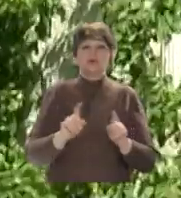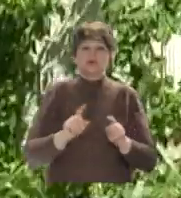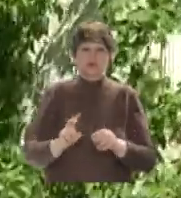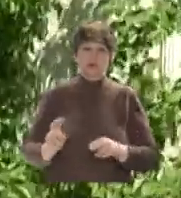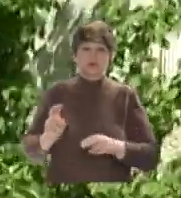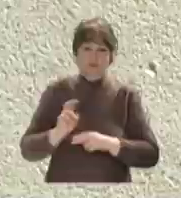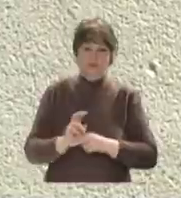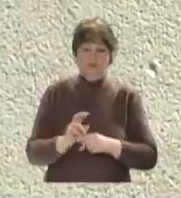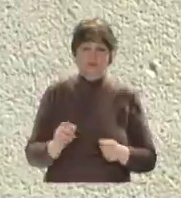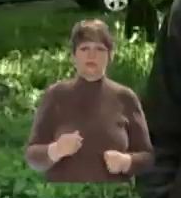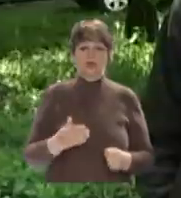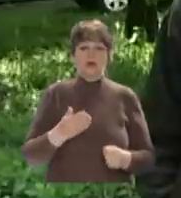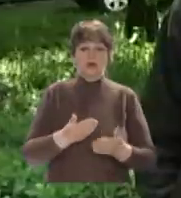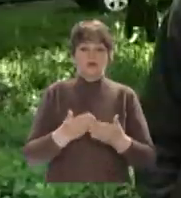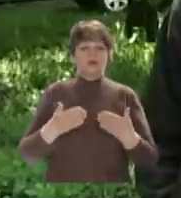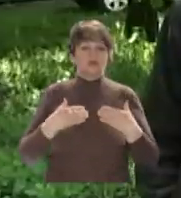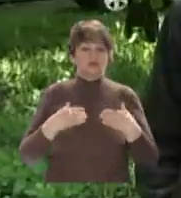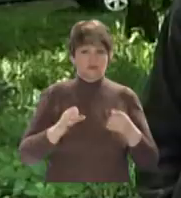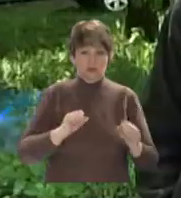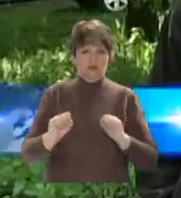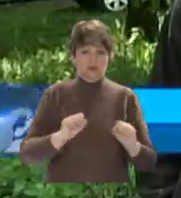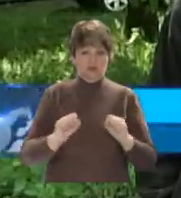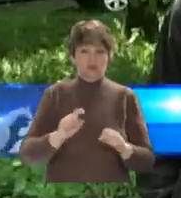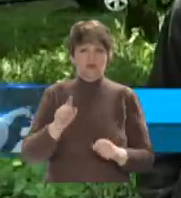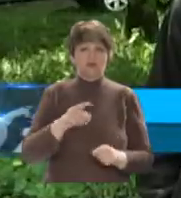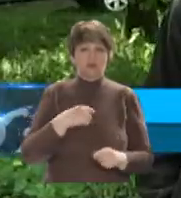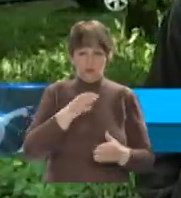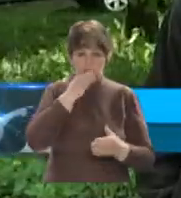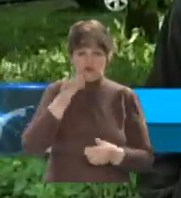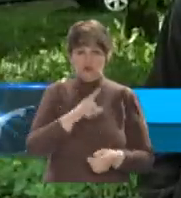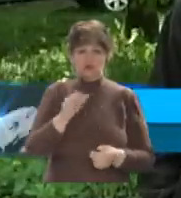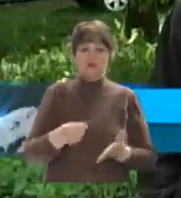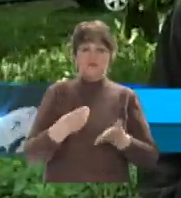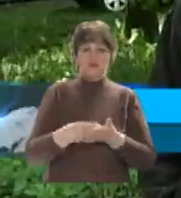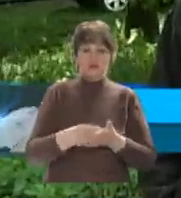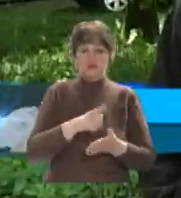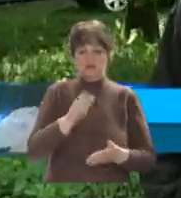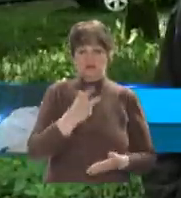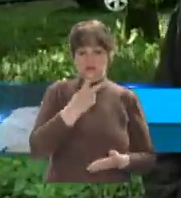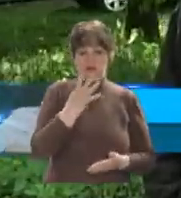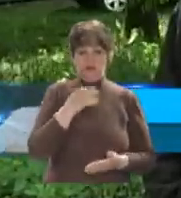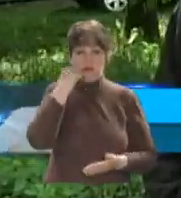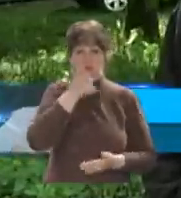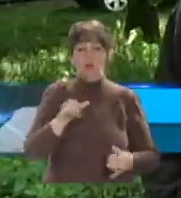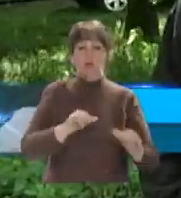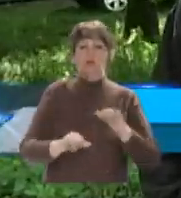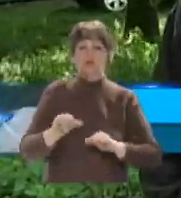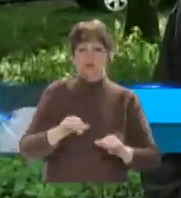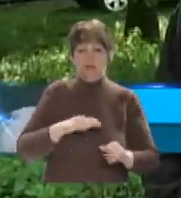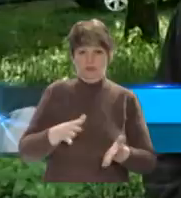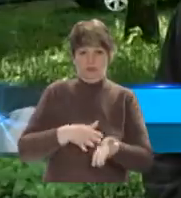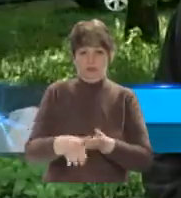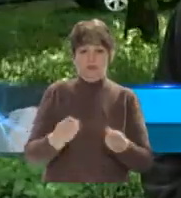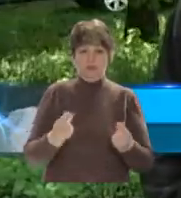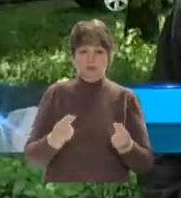що спонукало прийти. Від колишнього керівника, щоб він прозвітувався за фінанси, хоча б за 3-4 роки. Куди він їх